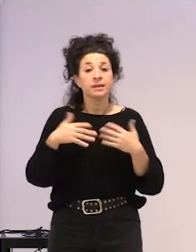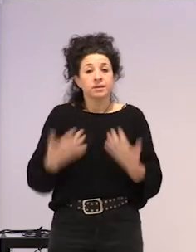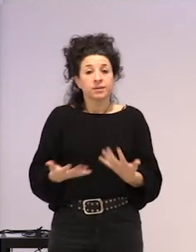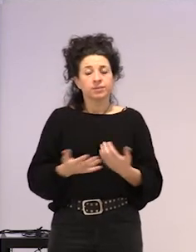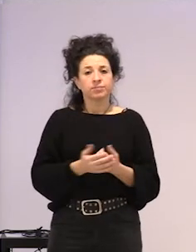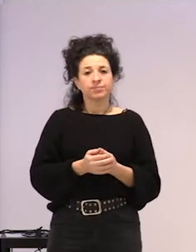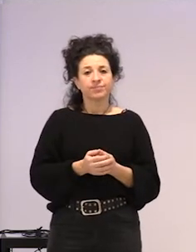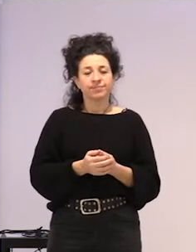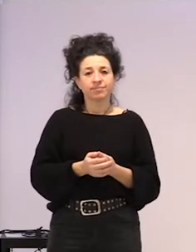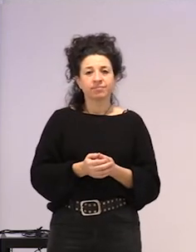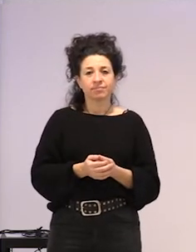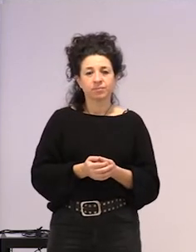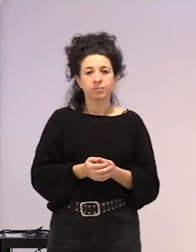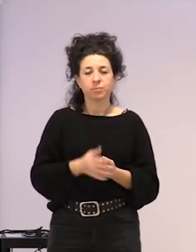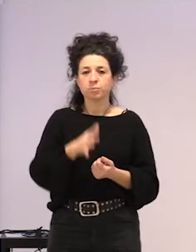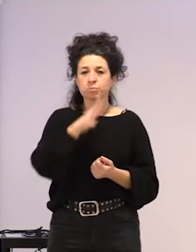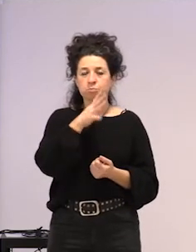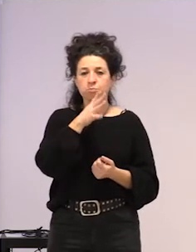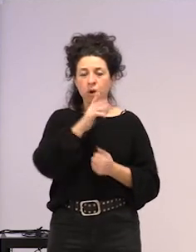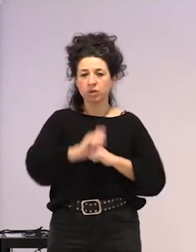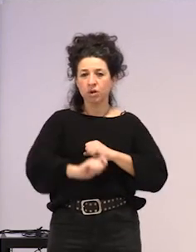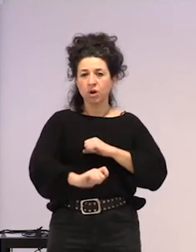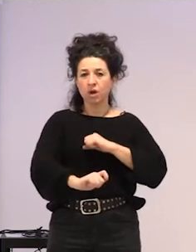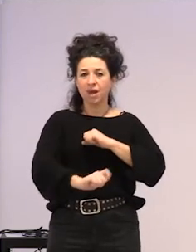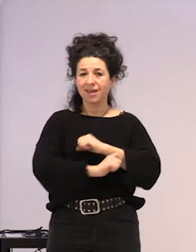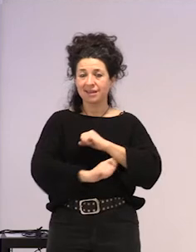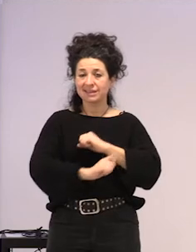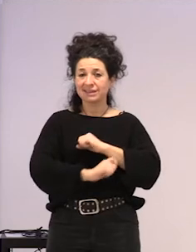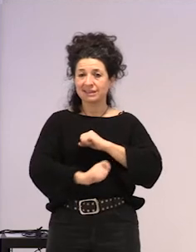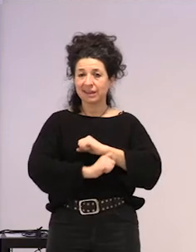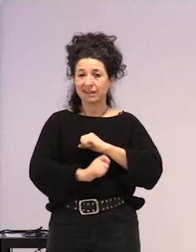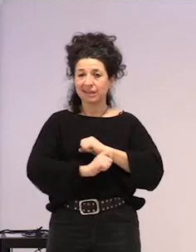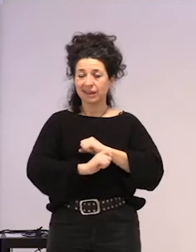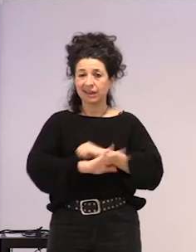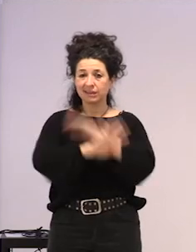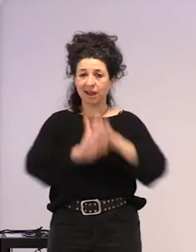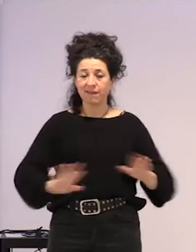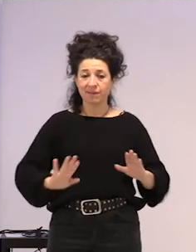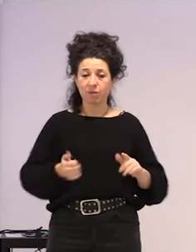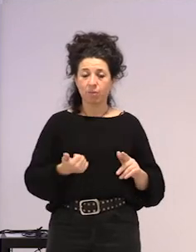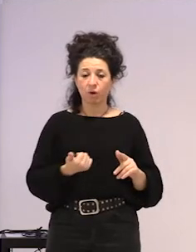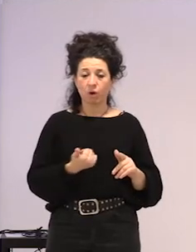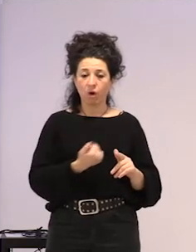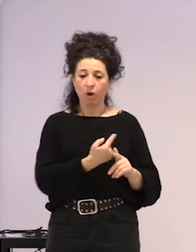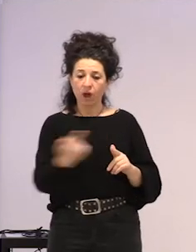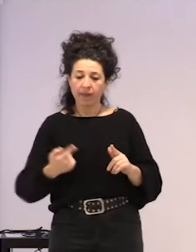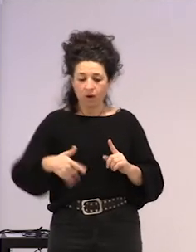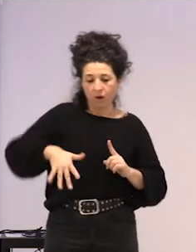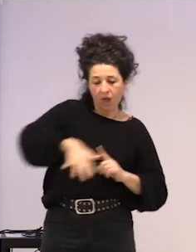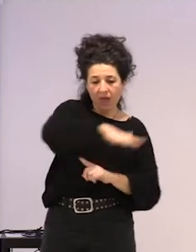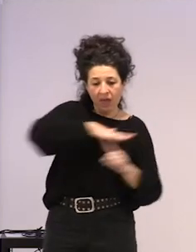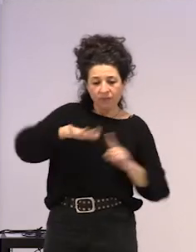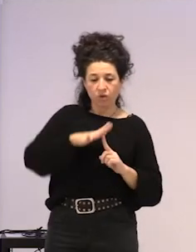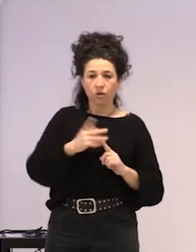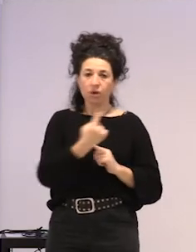ba, hori, ez? Horregatik estrategia zentzu horretan, ba, norberaren eremutik eta kontzientziazio horretatik sortuko